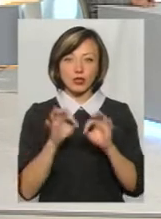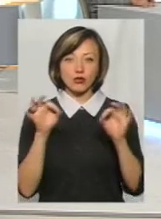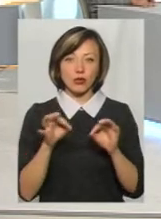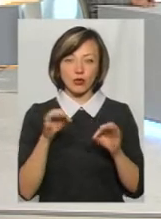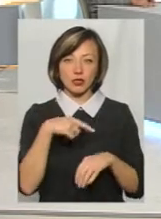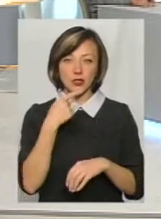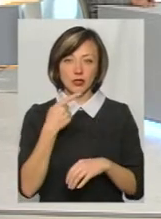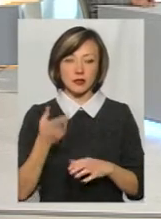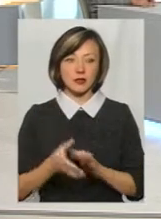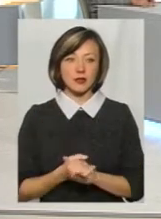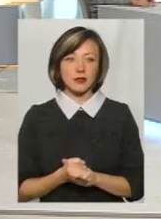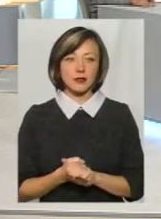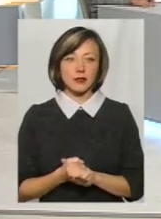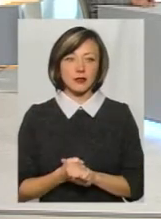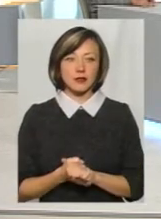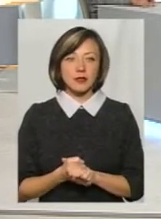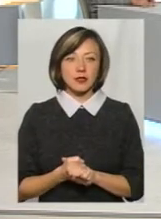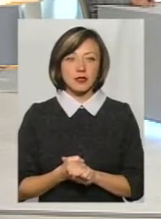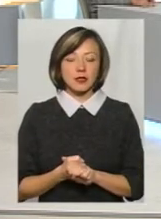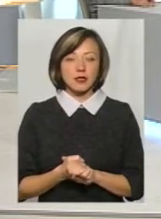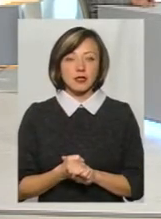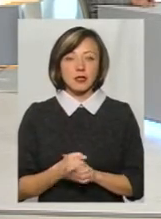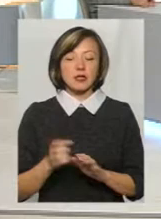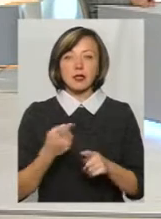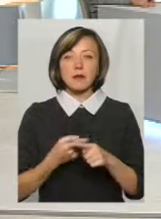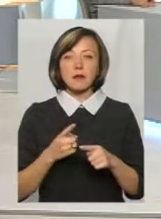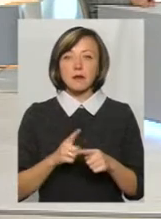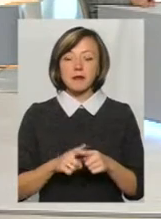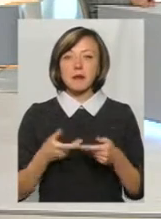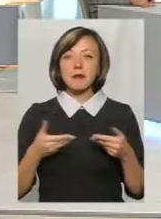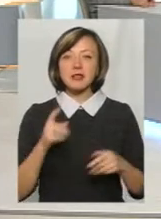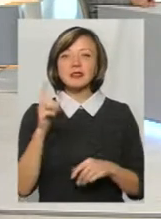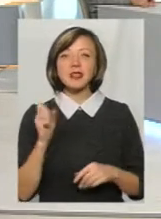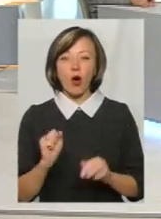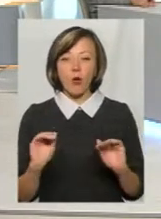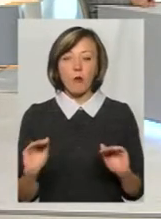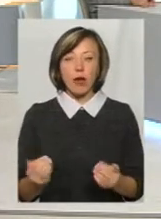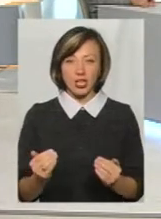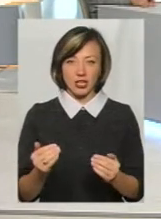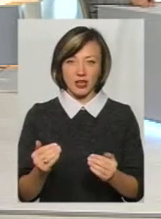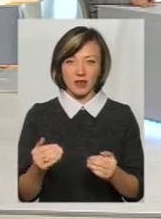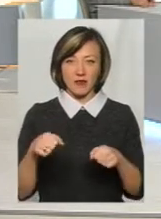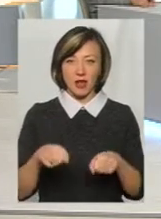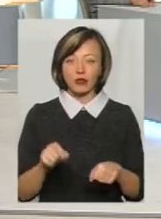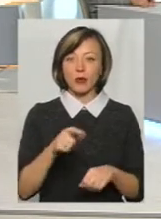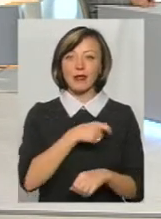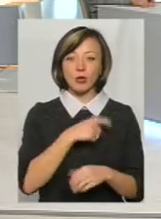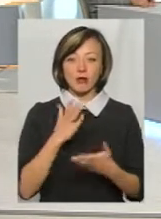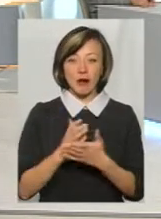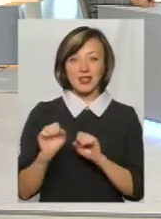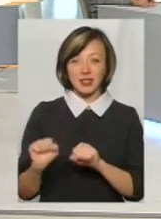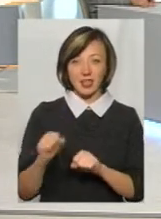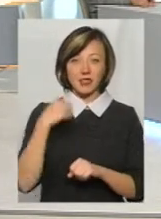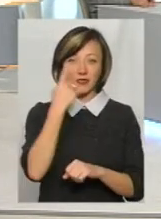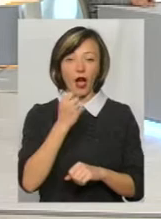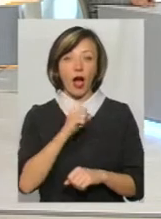нічого. Один із проєктів так говорить. Так. Тобто ми за обмеження, щоб депутати мали певну інтелігенцію, але вони не були,